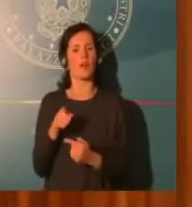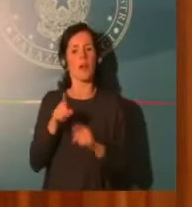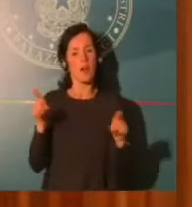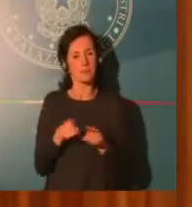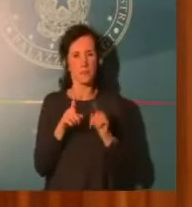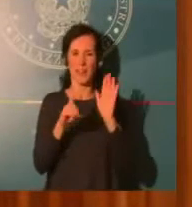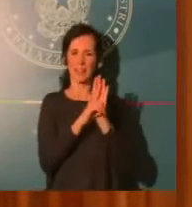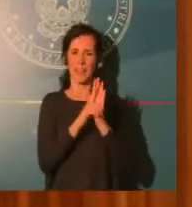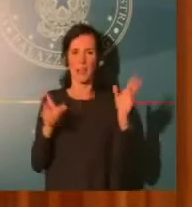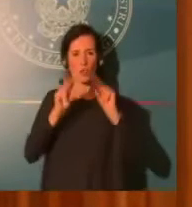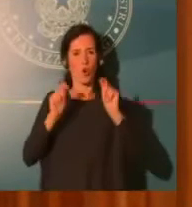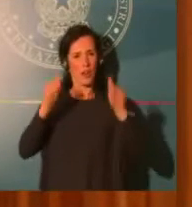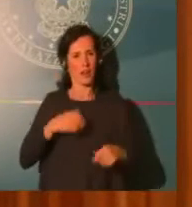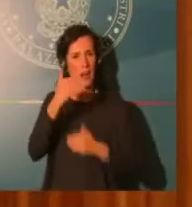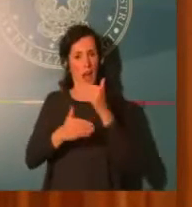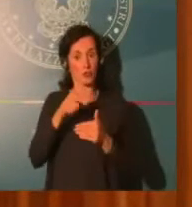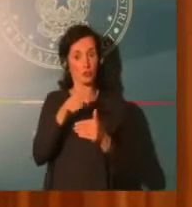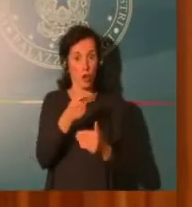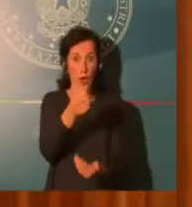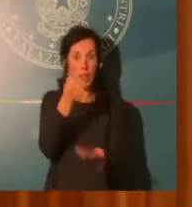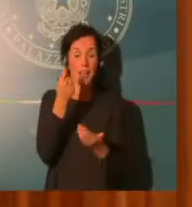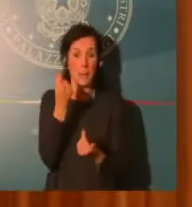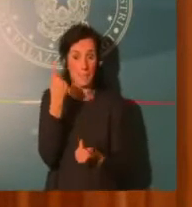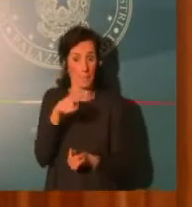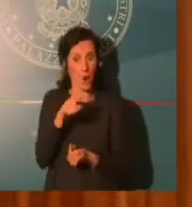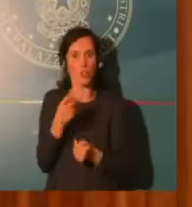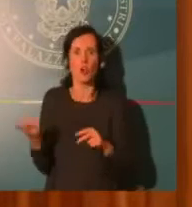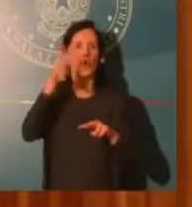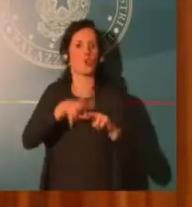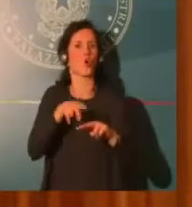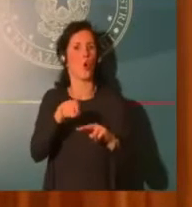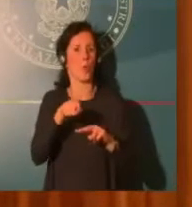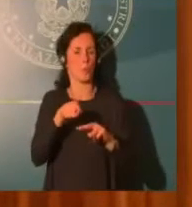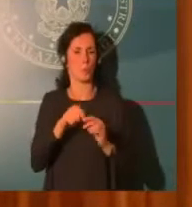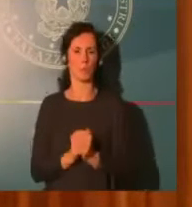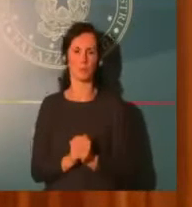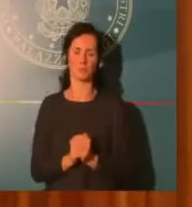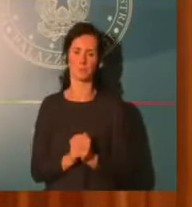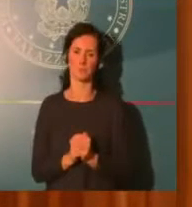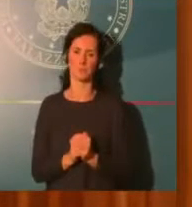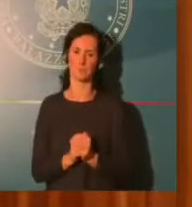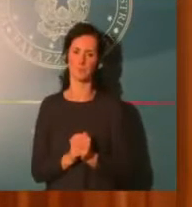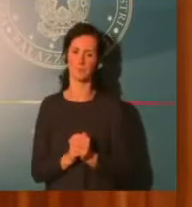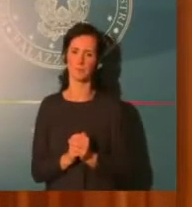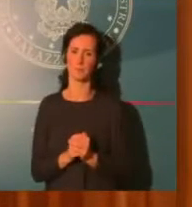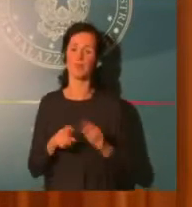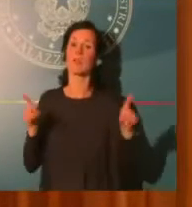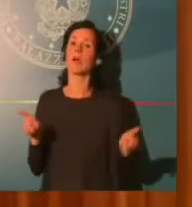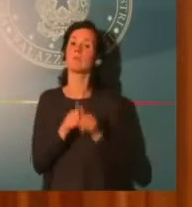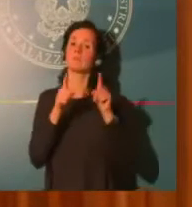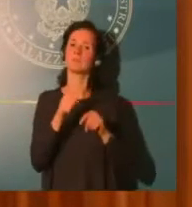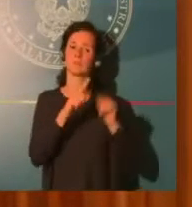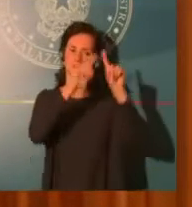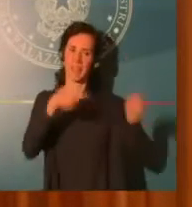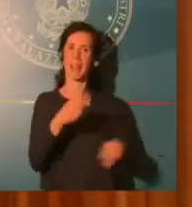ristoranti che hanno una chiusura anticipata alla 18, molti erano aperti solo la sera, molti perdono molto più